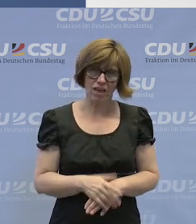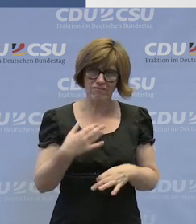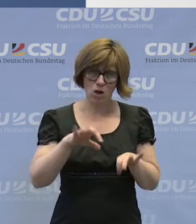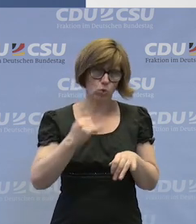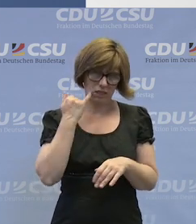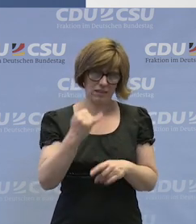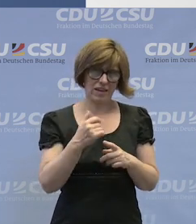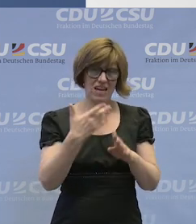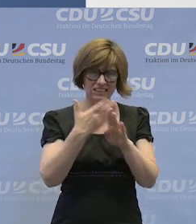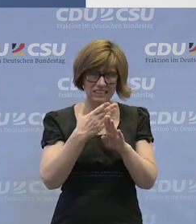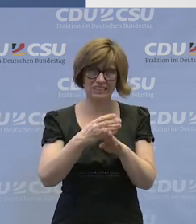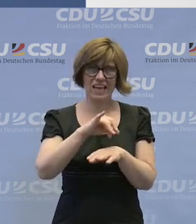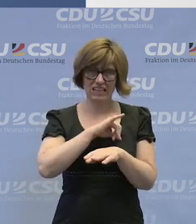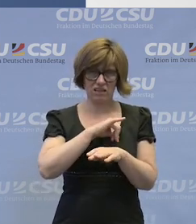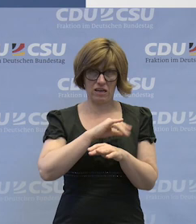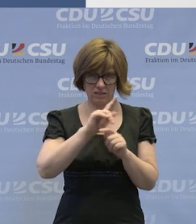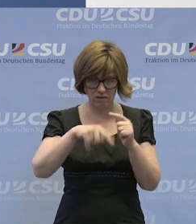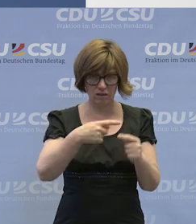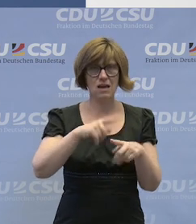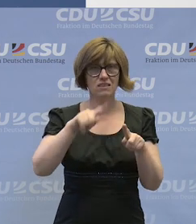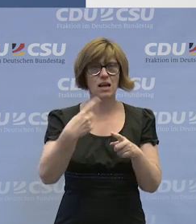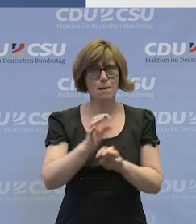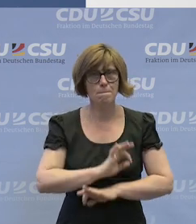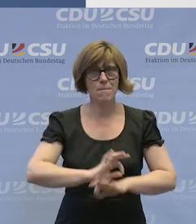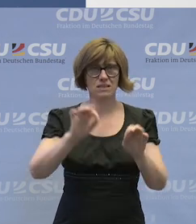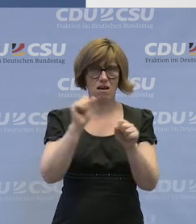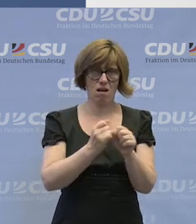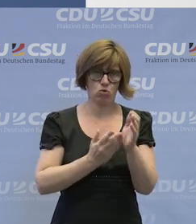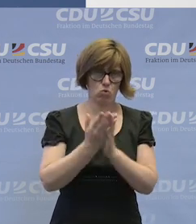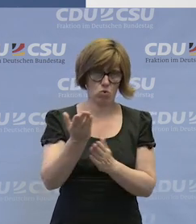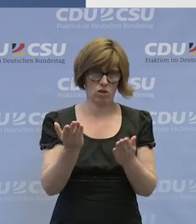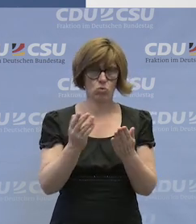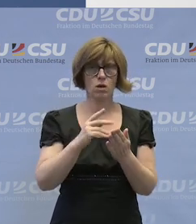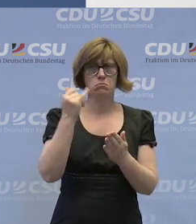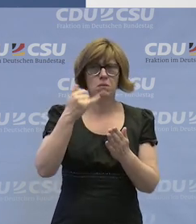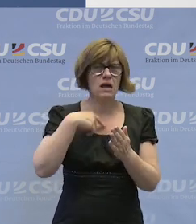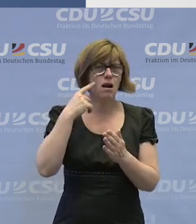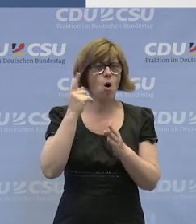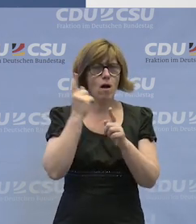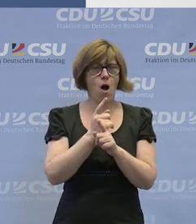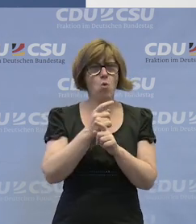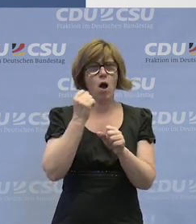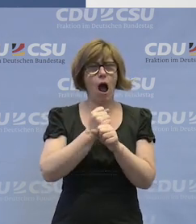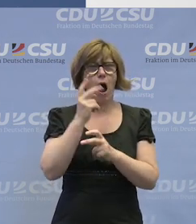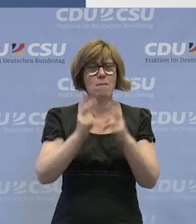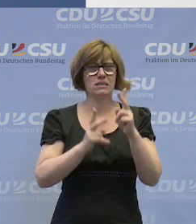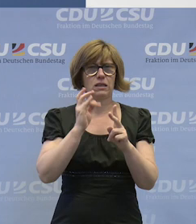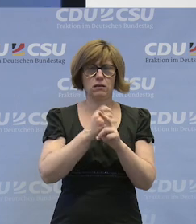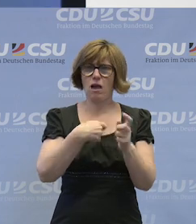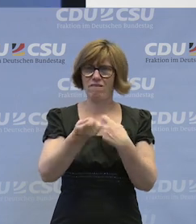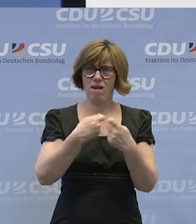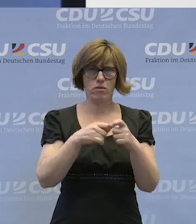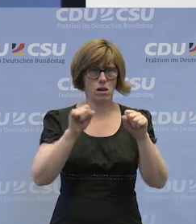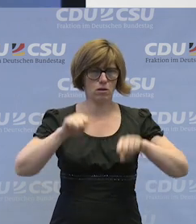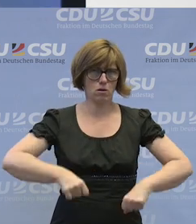gut, um diese Interessen dann letztendlich auch noch besser durchsetzen zu können. Und im Übrigen glaube ich schon, dass man es auch vor Arbeitsgerichten vorhanden lassen kann.